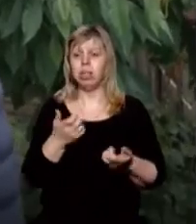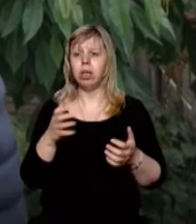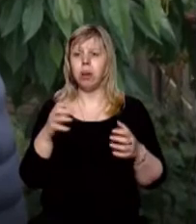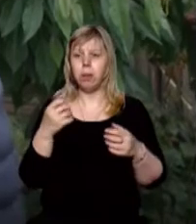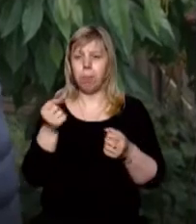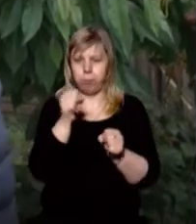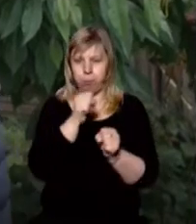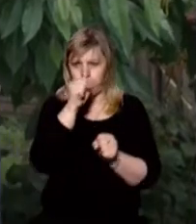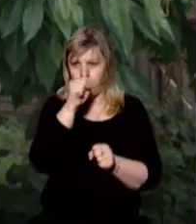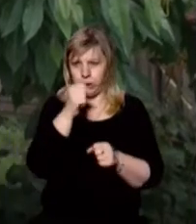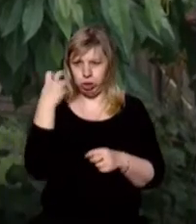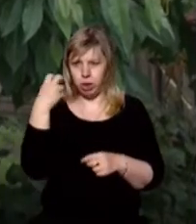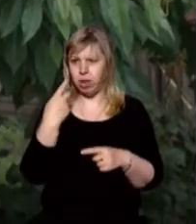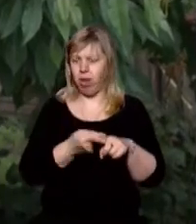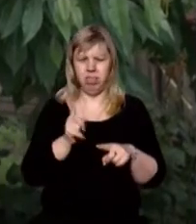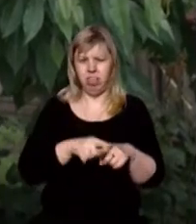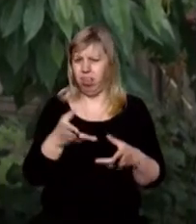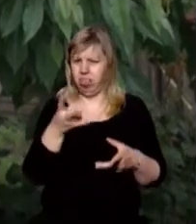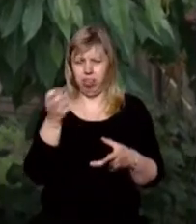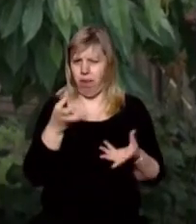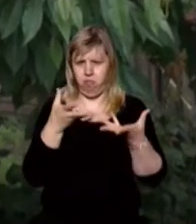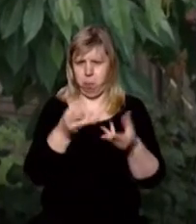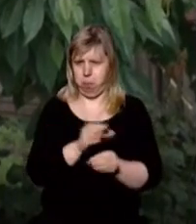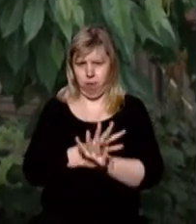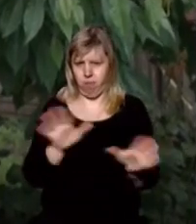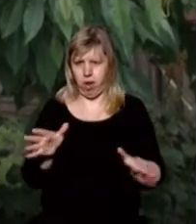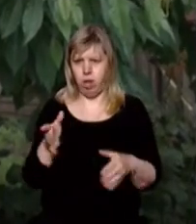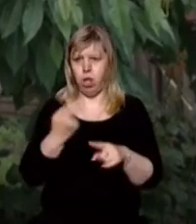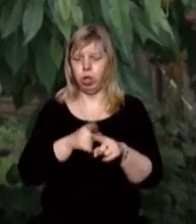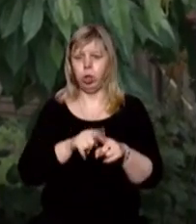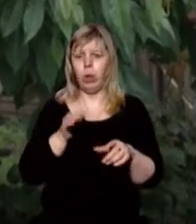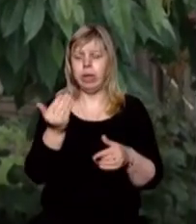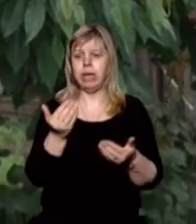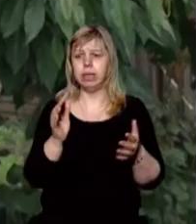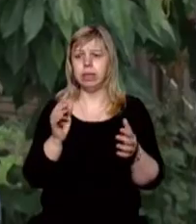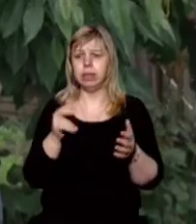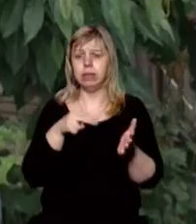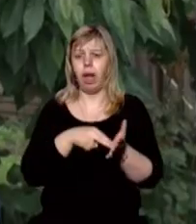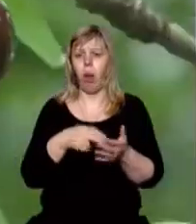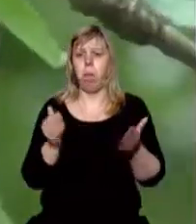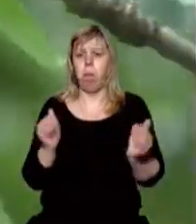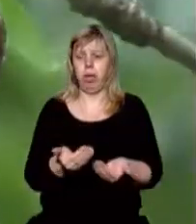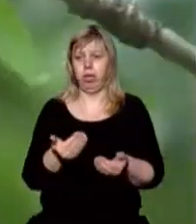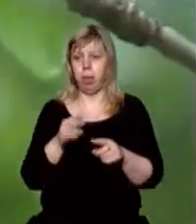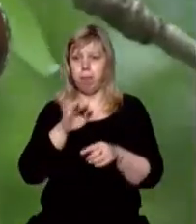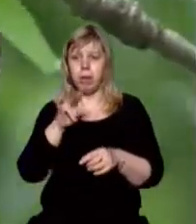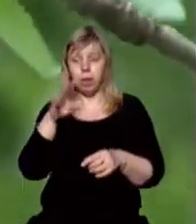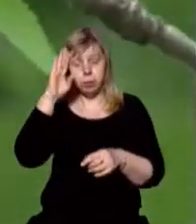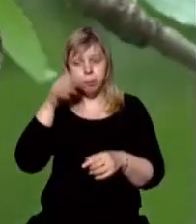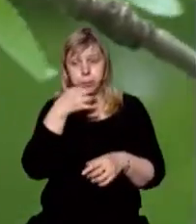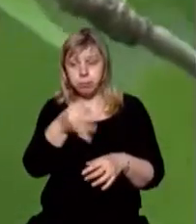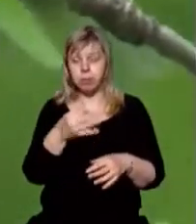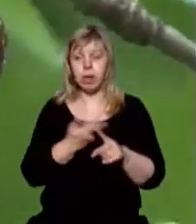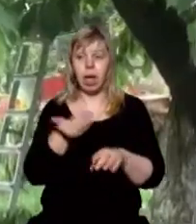черешні, але це не впливає на те, що їх стало менше. Мілантовт каже,